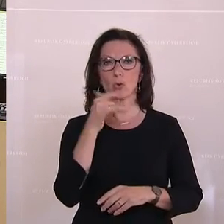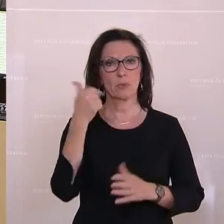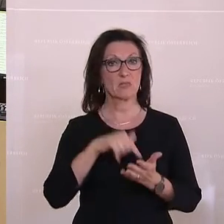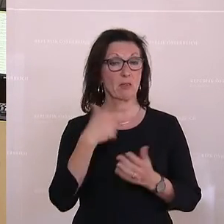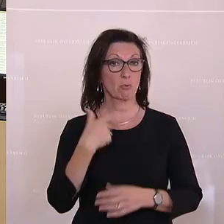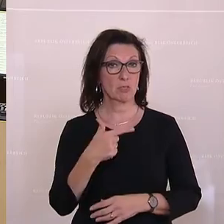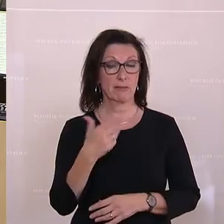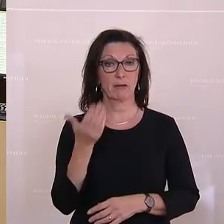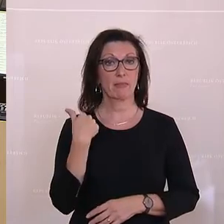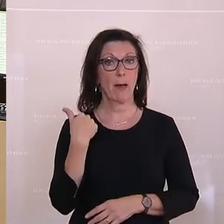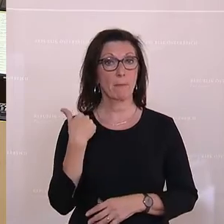10 Prozent erhalten, so Pollaschek.